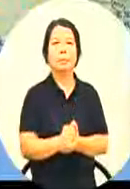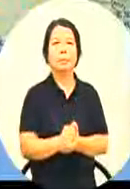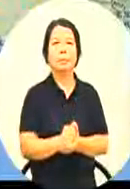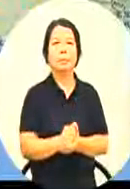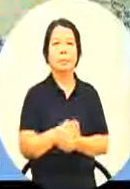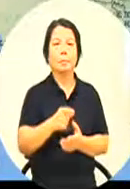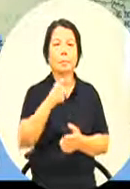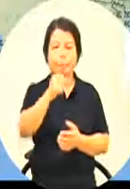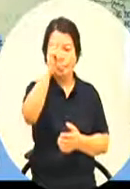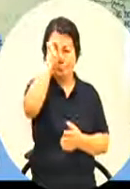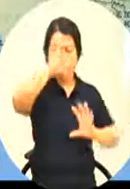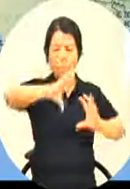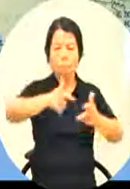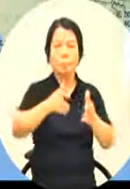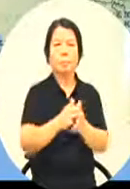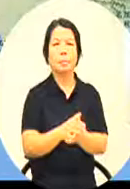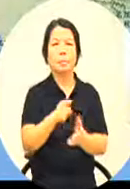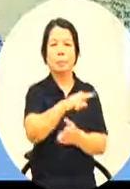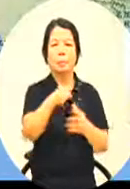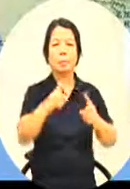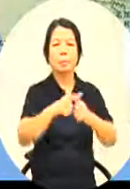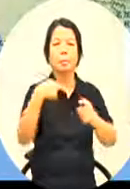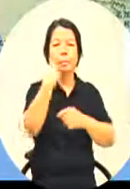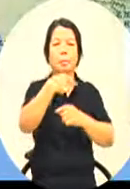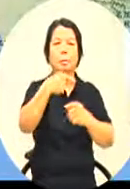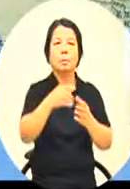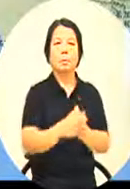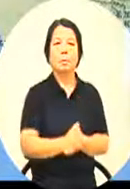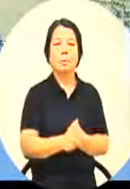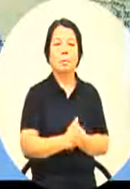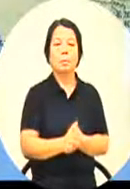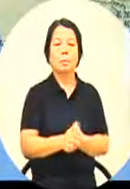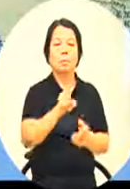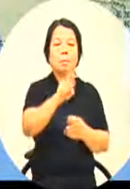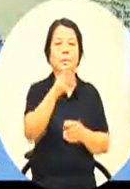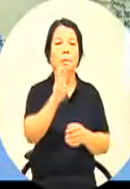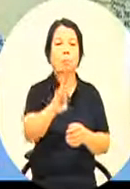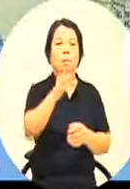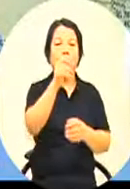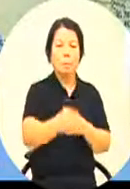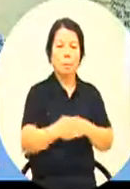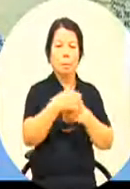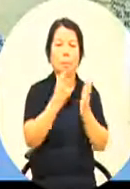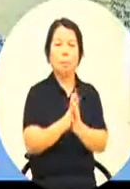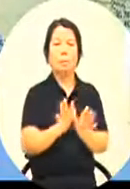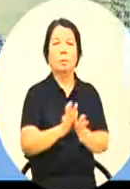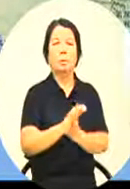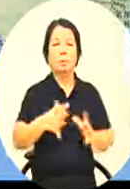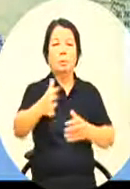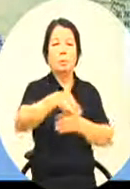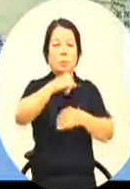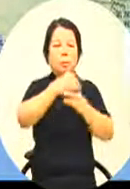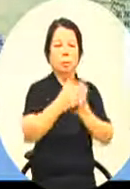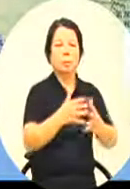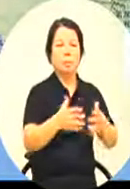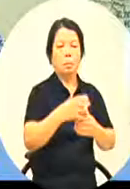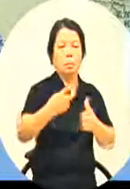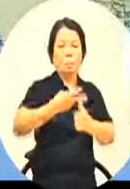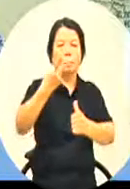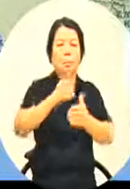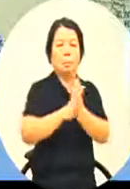看一下印度印度的人口数各位13亿啊全国仅次于中国第二